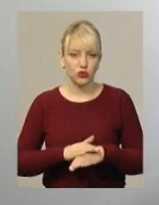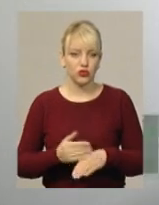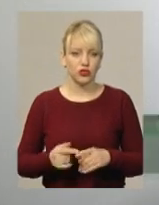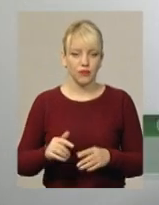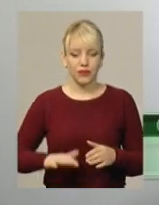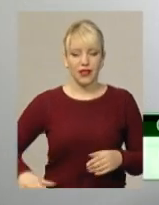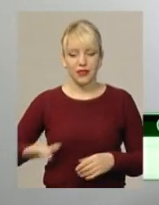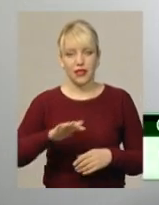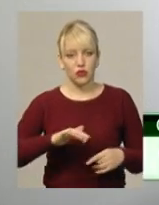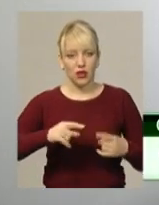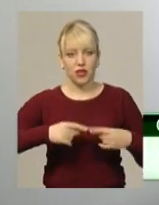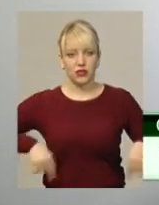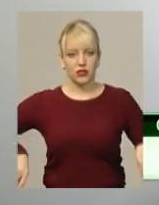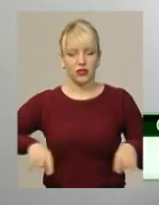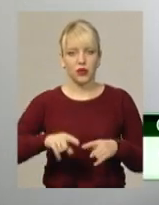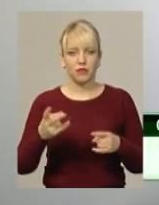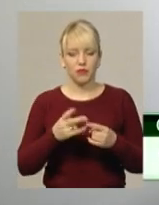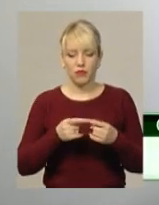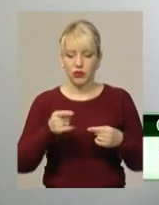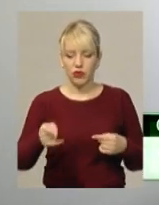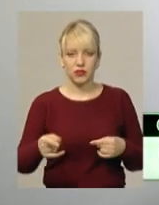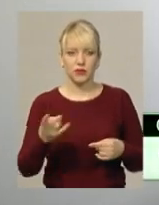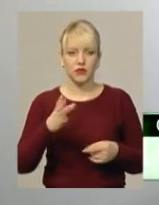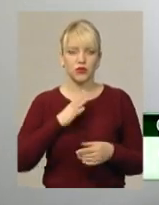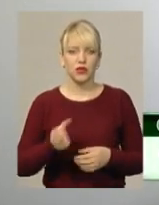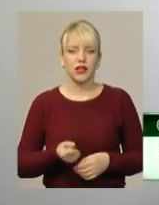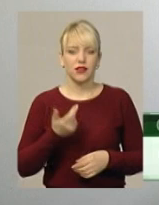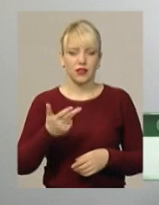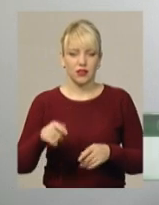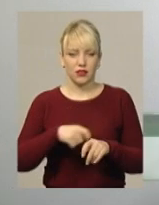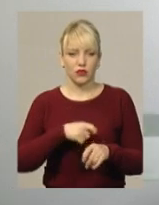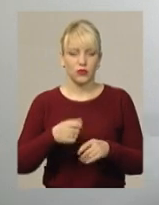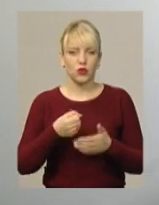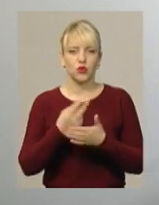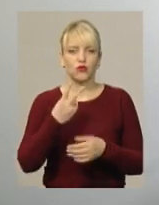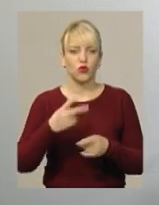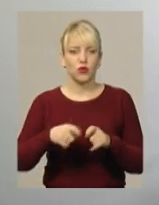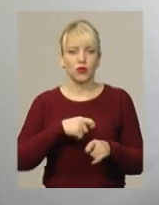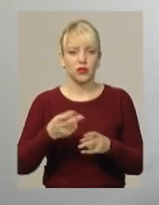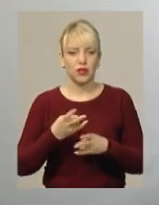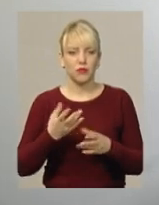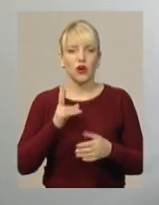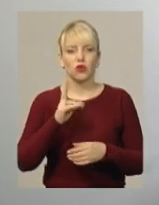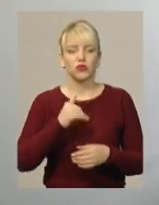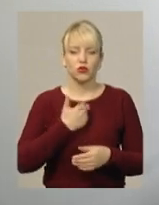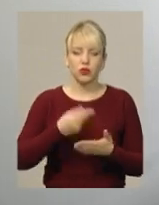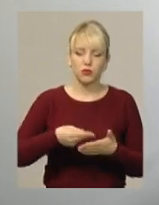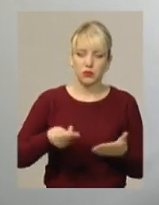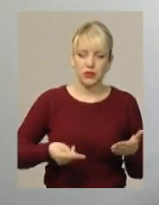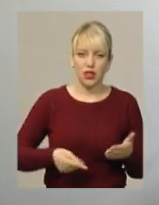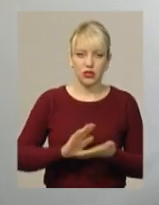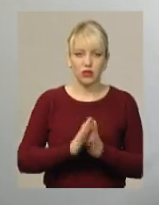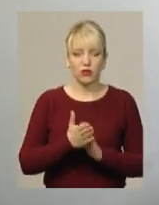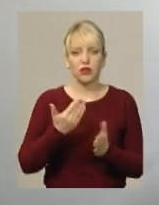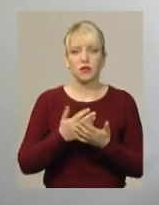дільниця, протяжність має мати декілька кілометрів, до двох кілометрів має протяжність дільниця. Хтось захоче підписати з тобою догови,